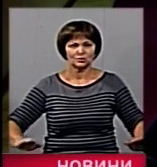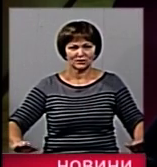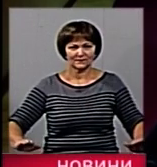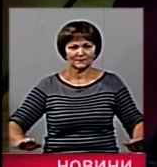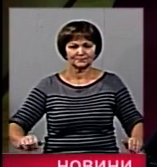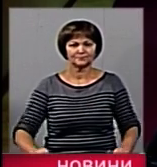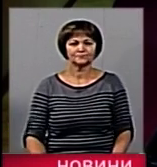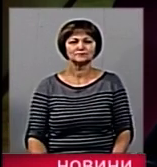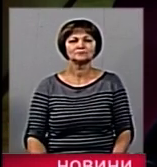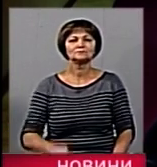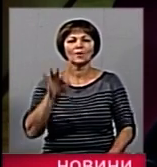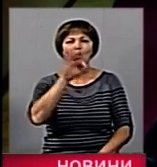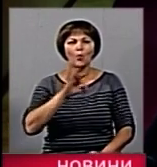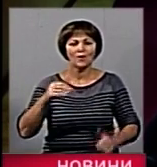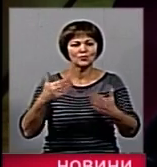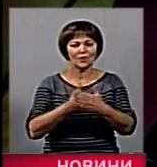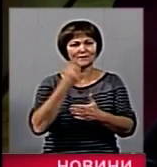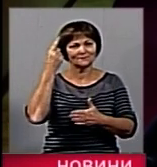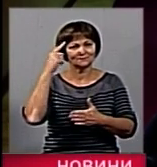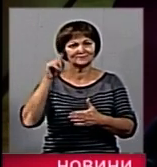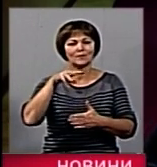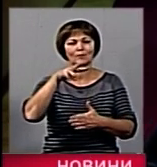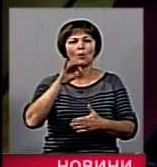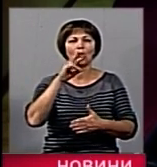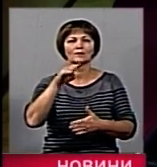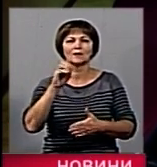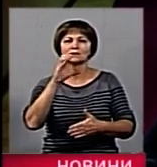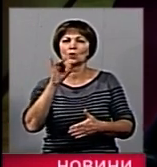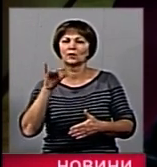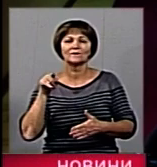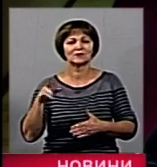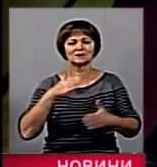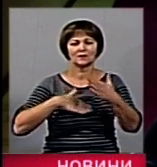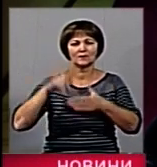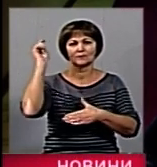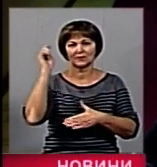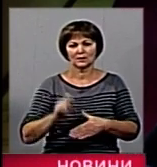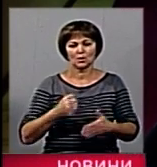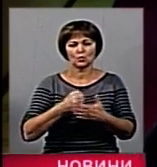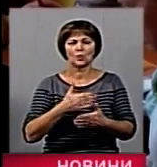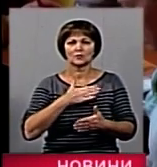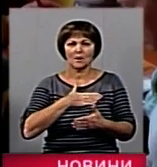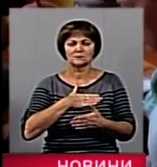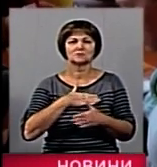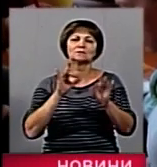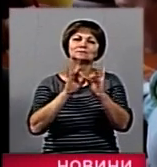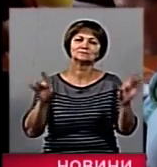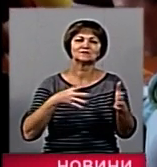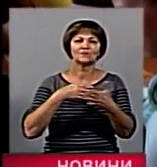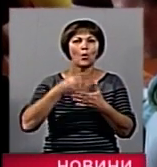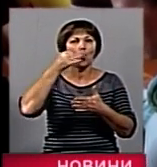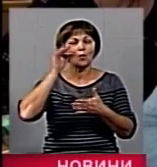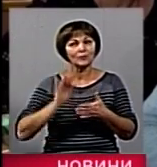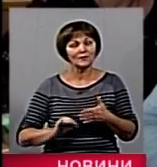впровадженню технології Монтесорі. І вони з задоволенням приїхали до нас спілкуватися своїм досвідом. Лінді і